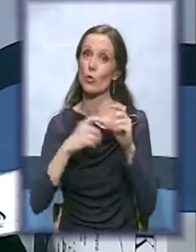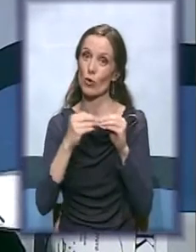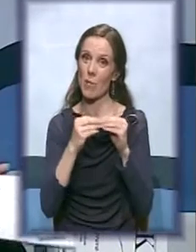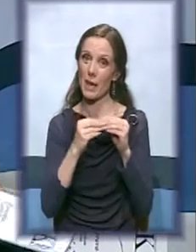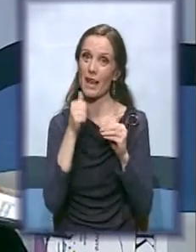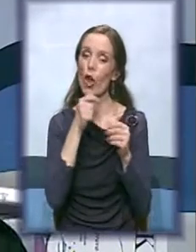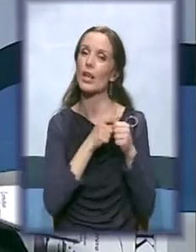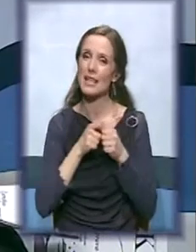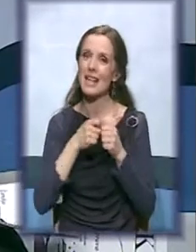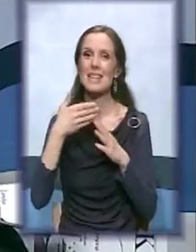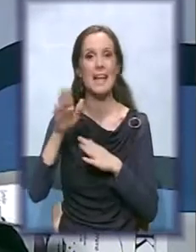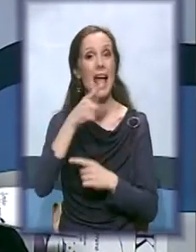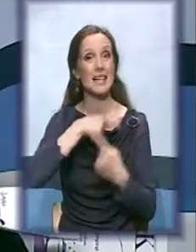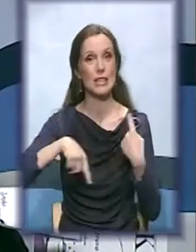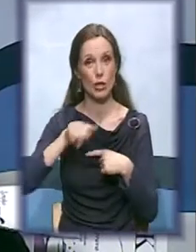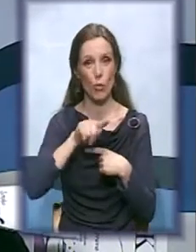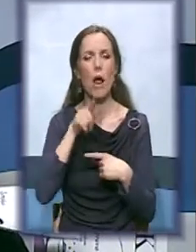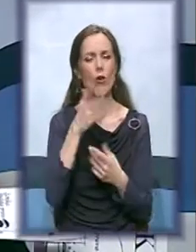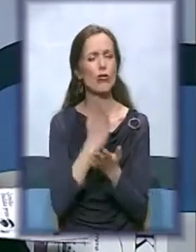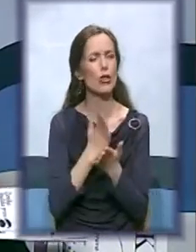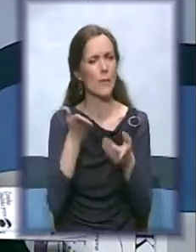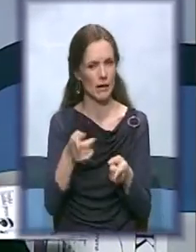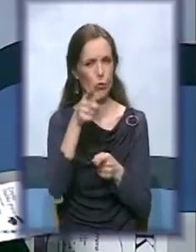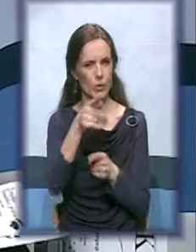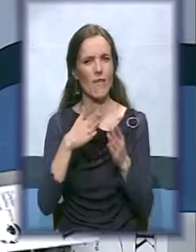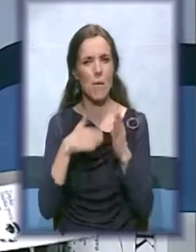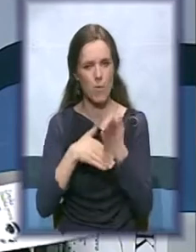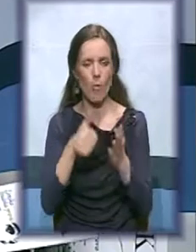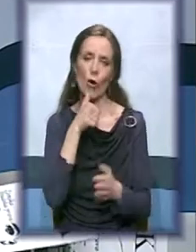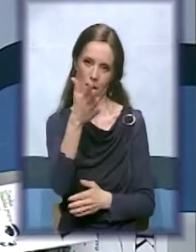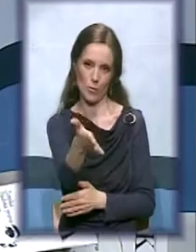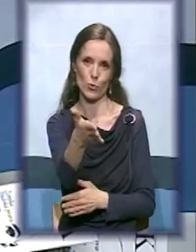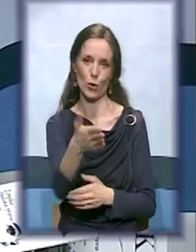organizacija iz kruga koja će biti tu da vam pomogli pružiti u ruku.